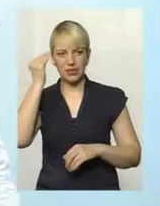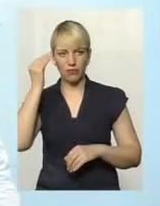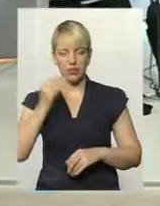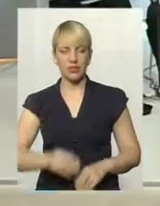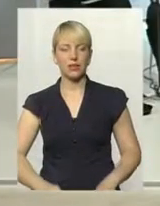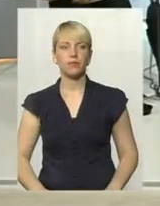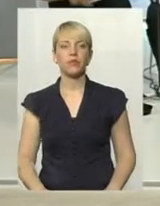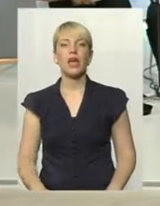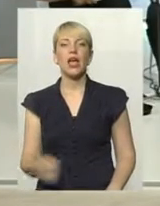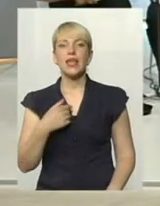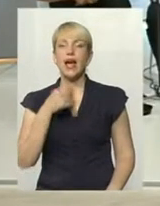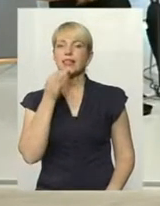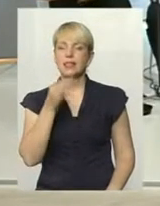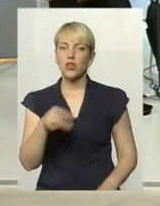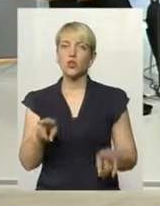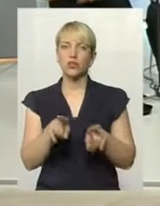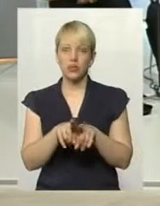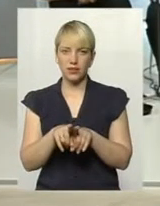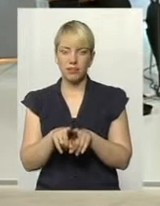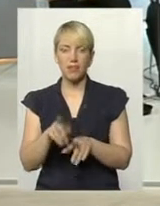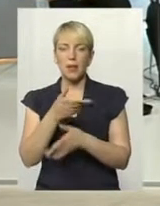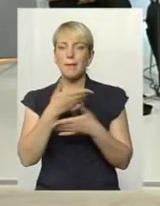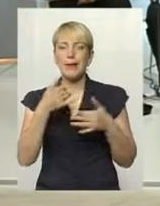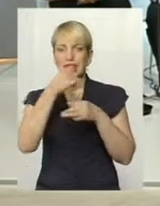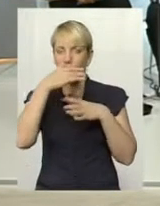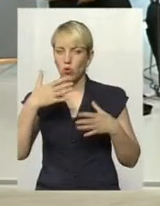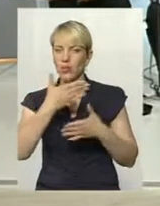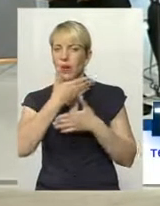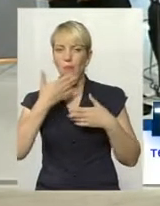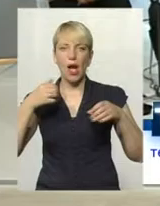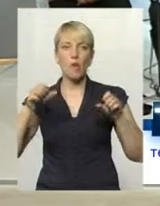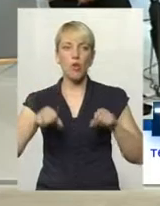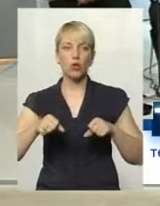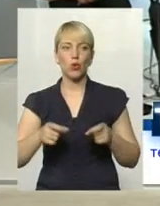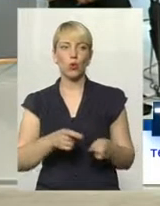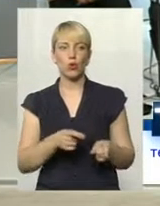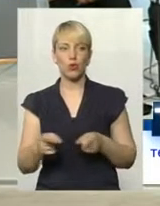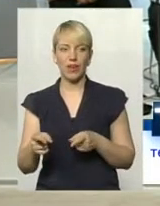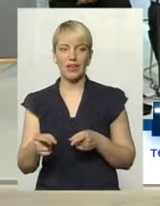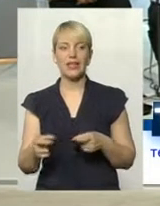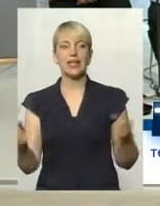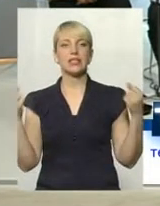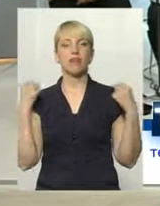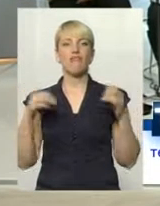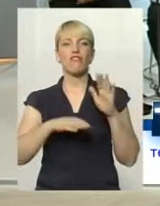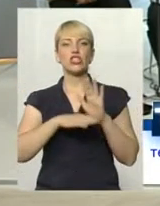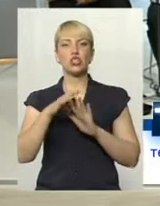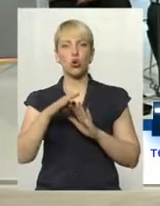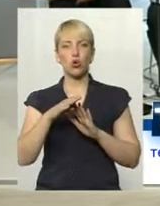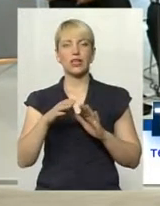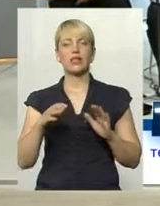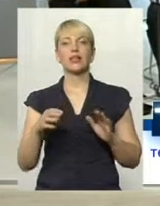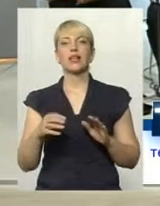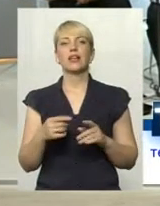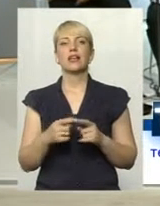скажу таке, ми не можемо і не маємо можливості готувати спортсменів високого рівня у всіх видах спорту.